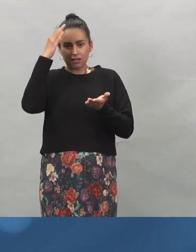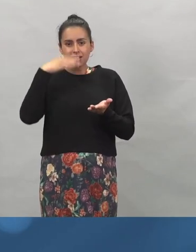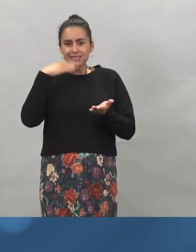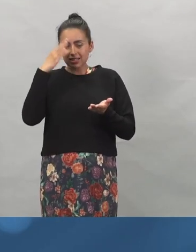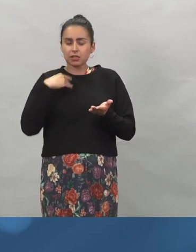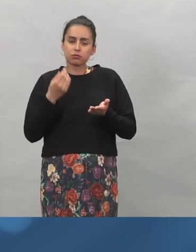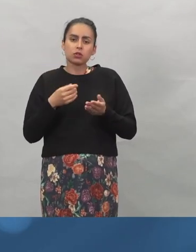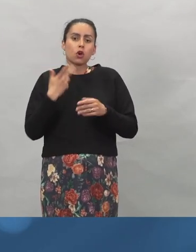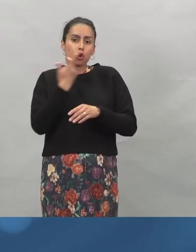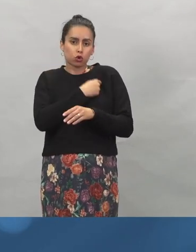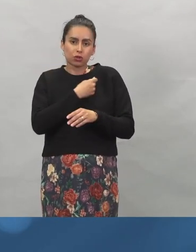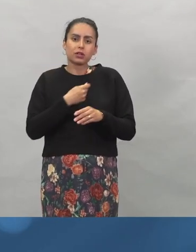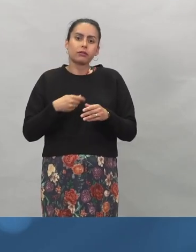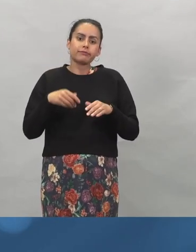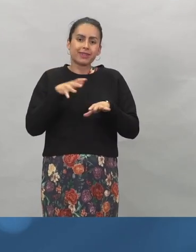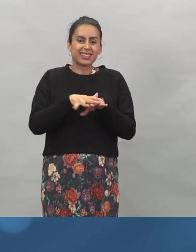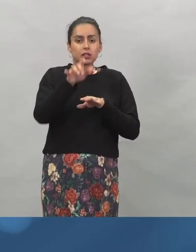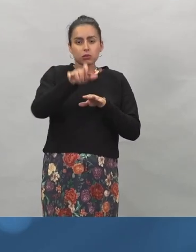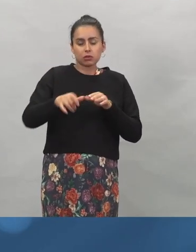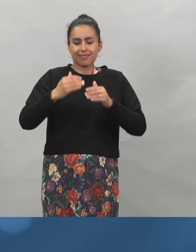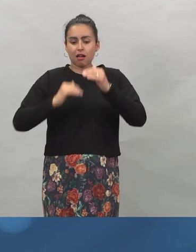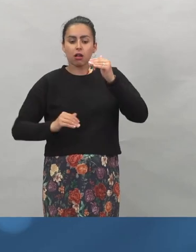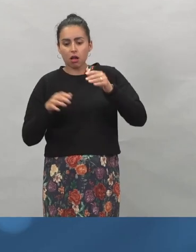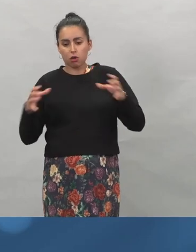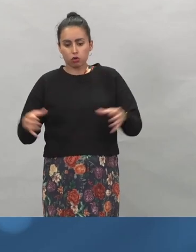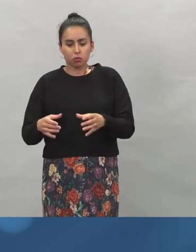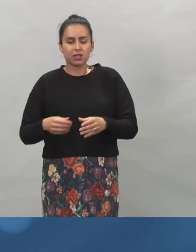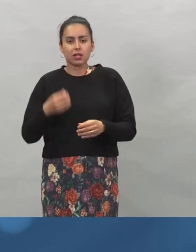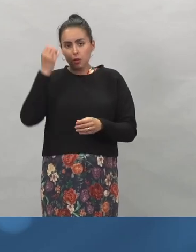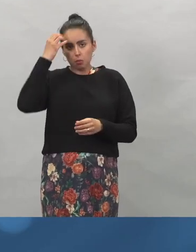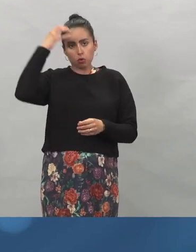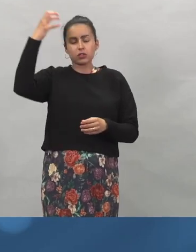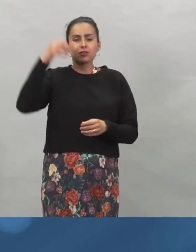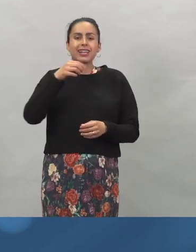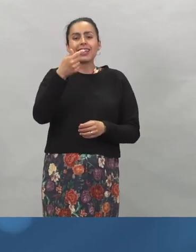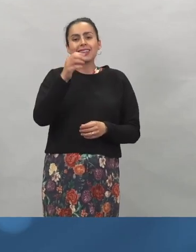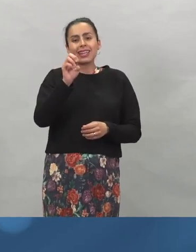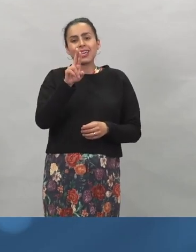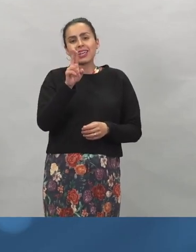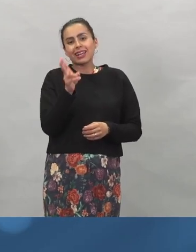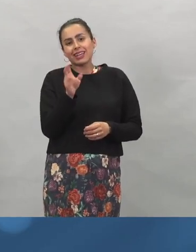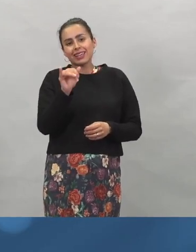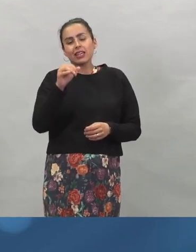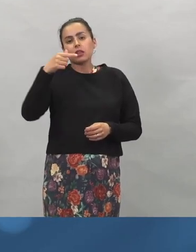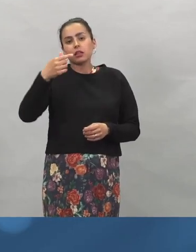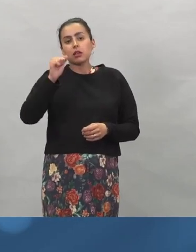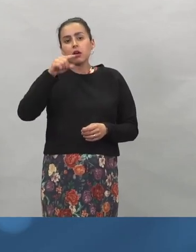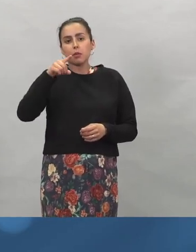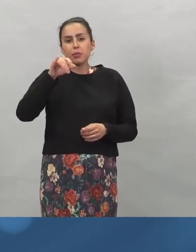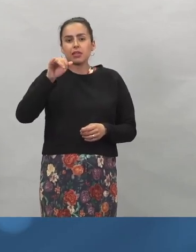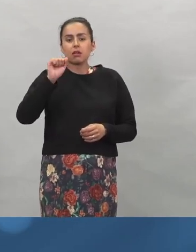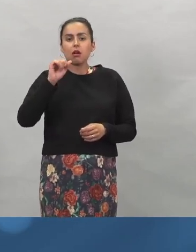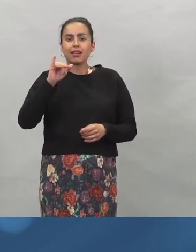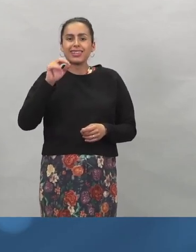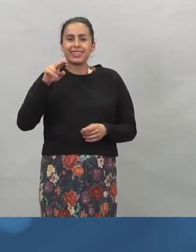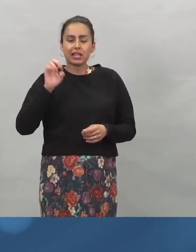rokotusasiantuntijaryhmän alaryhmän, jota vetää professori Terhi Tapiainen Oulun yliopistolta.